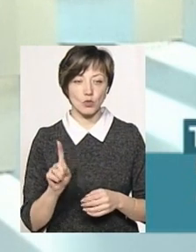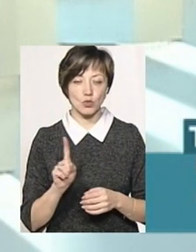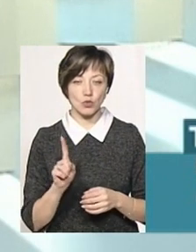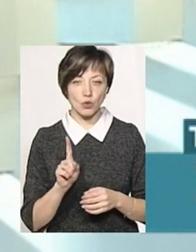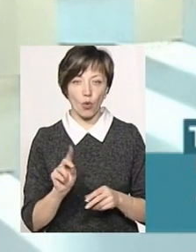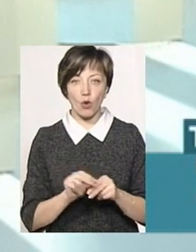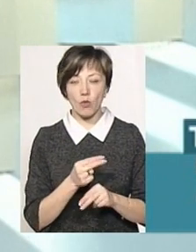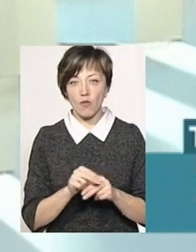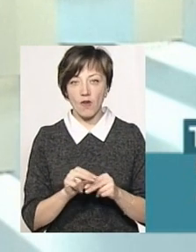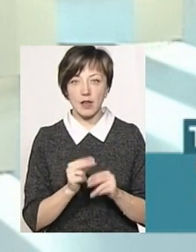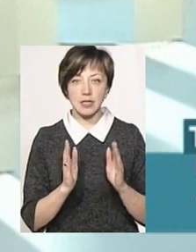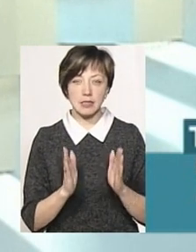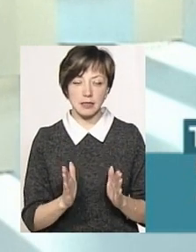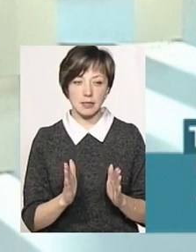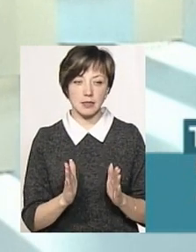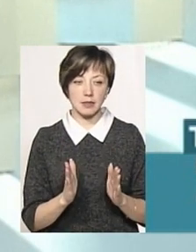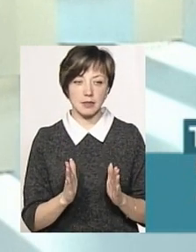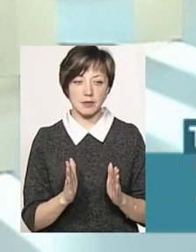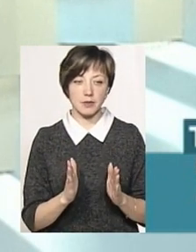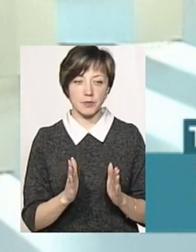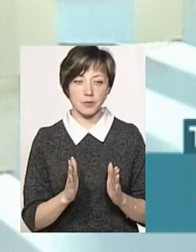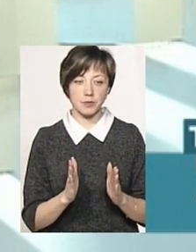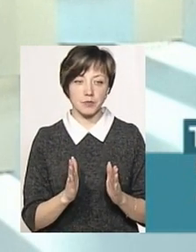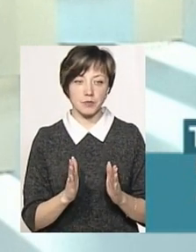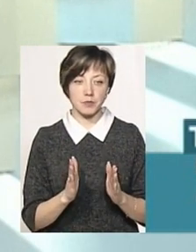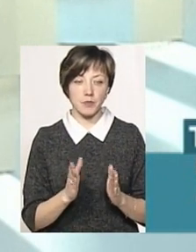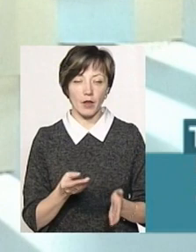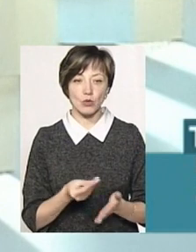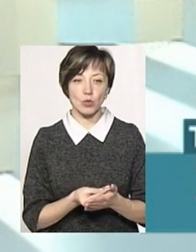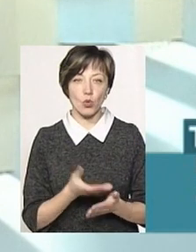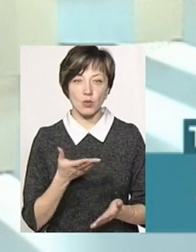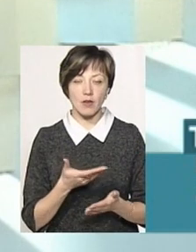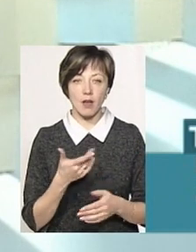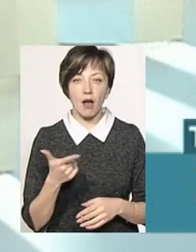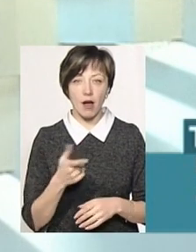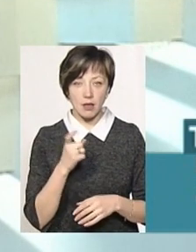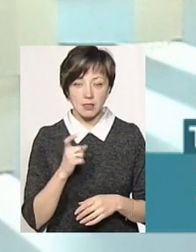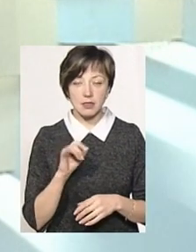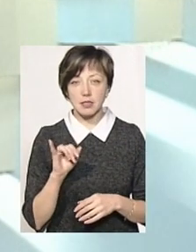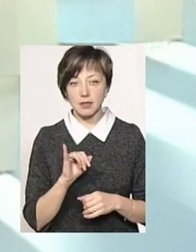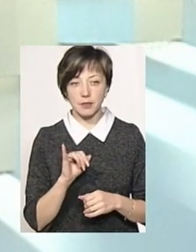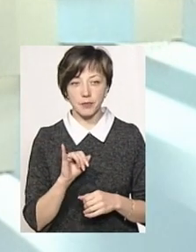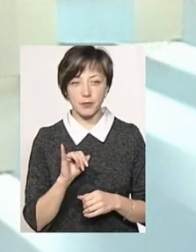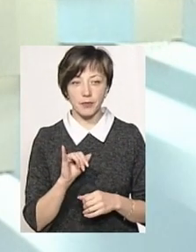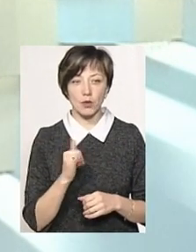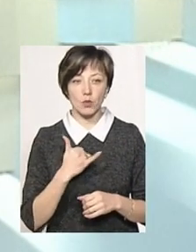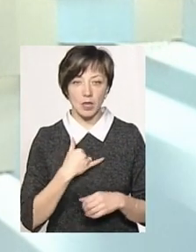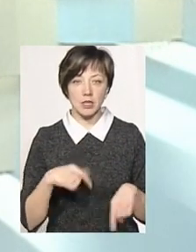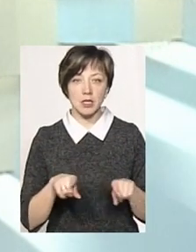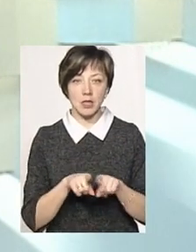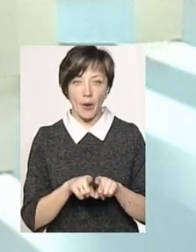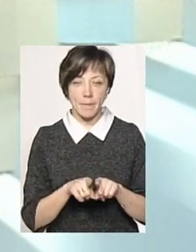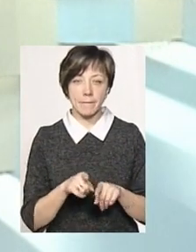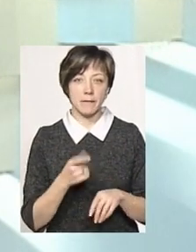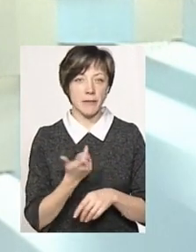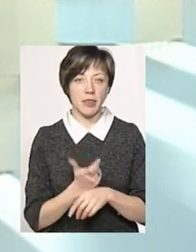тут коригувалося тільки здорожчання вартості газу, і в нас він і так був